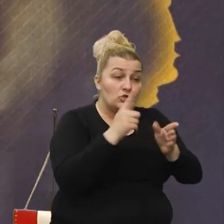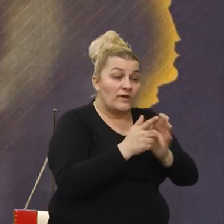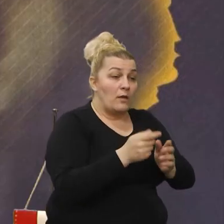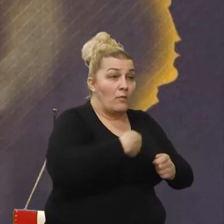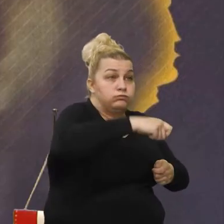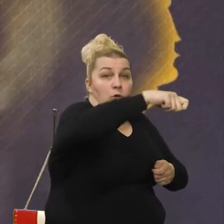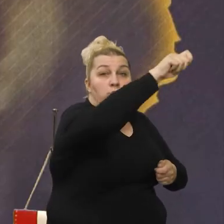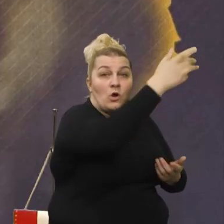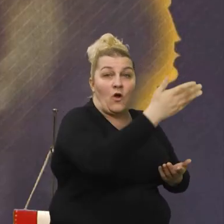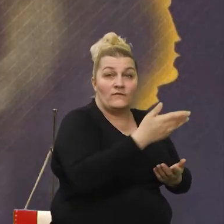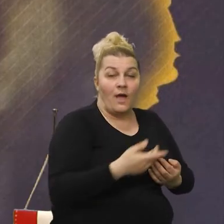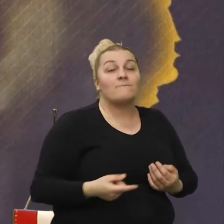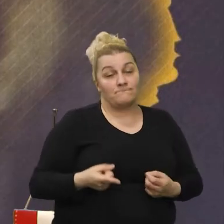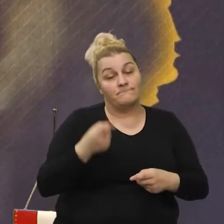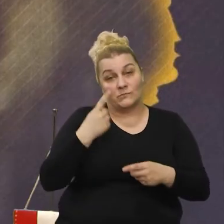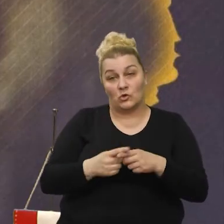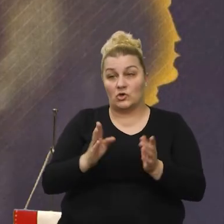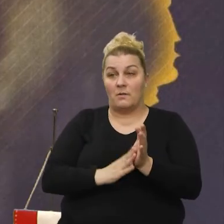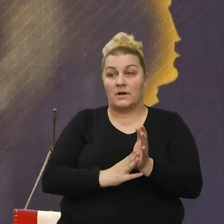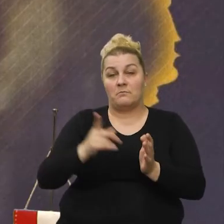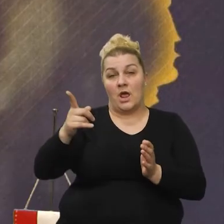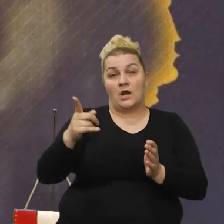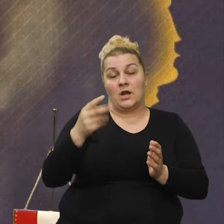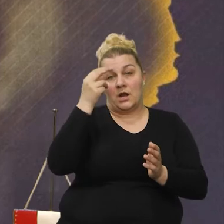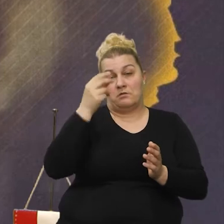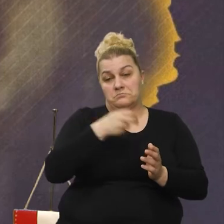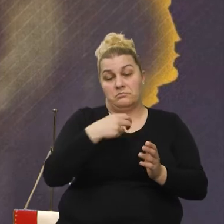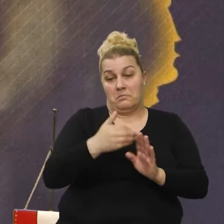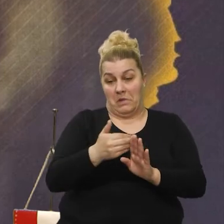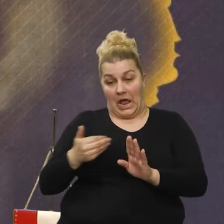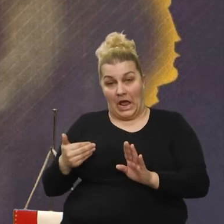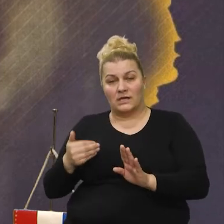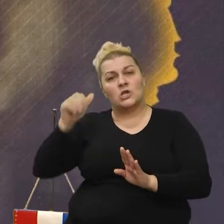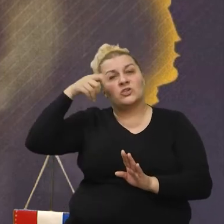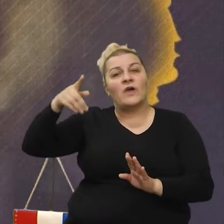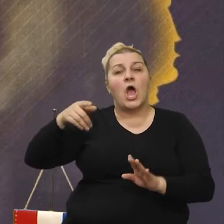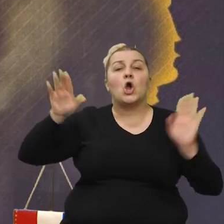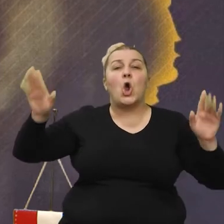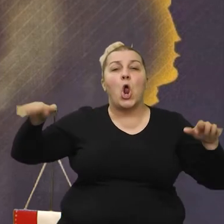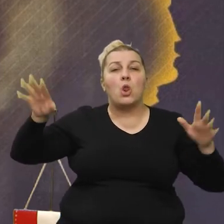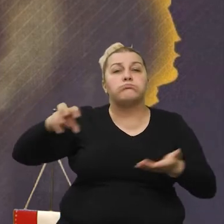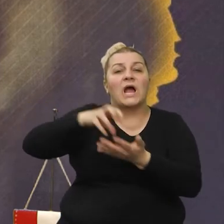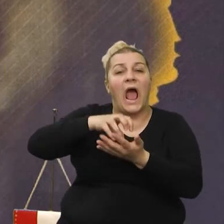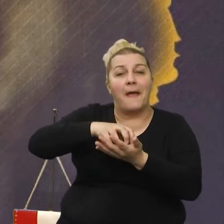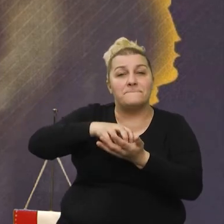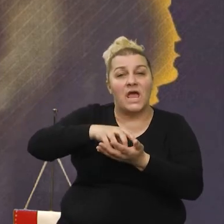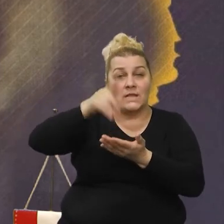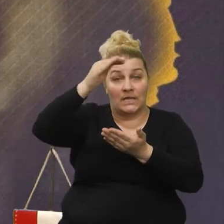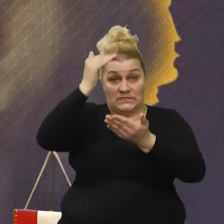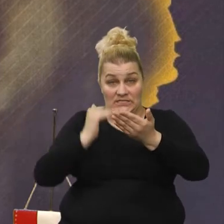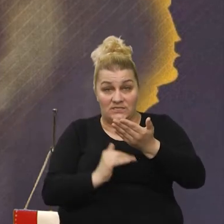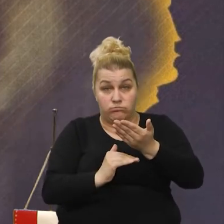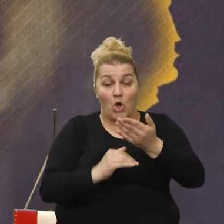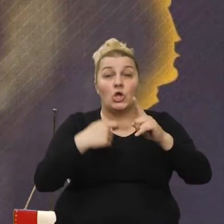Čim su se oni makli na ostojanje, recimo kad su se makli sa Golubova kamena, ispod Golubova kamena je